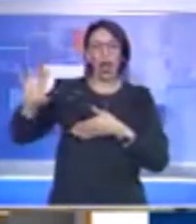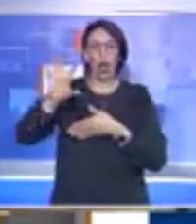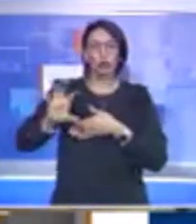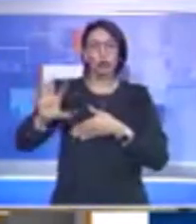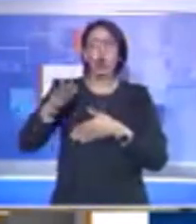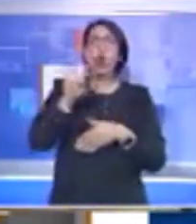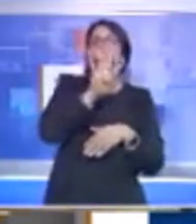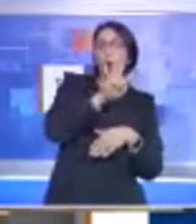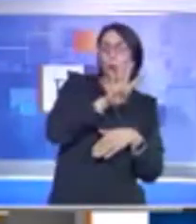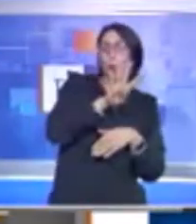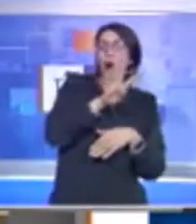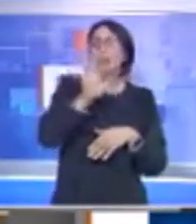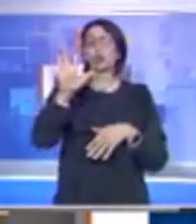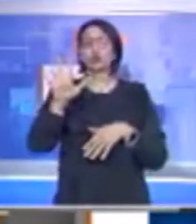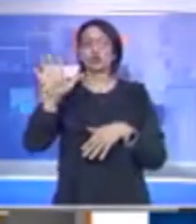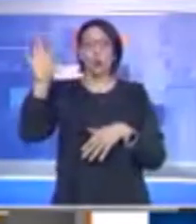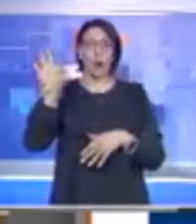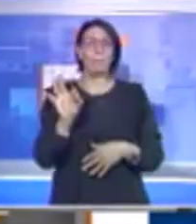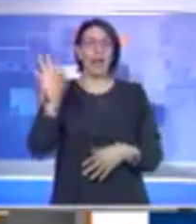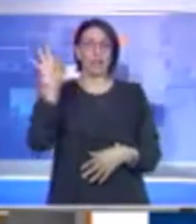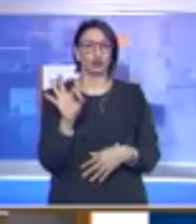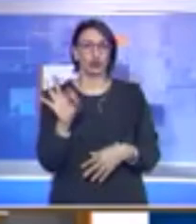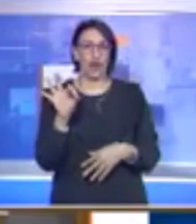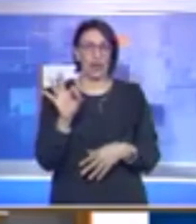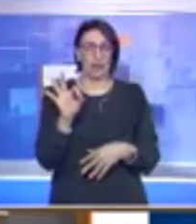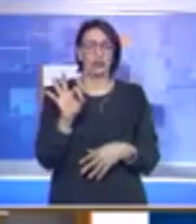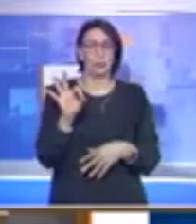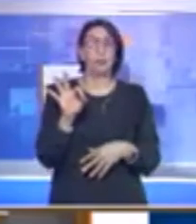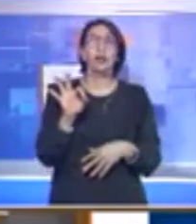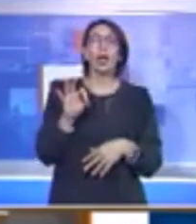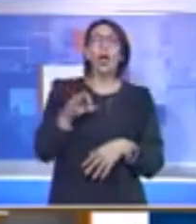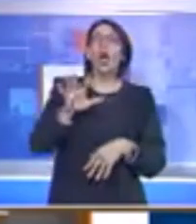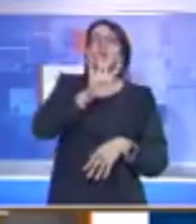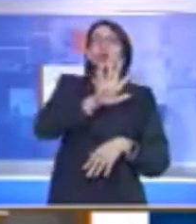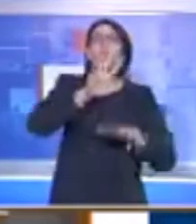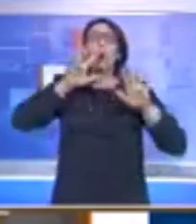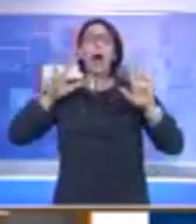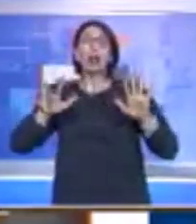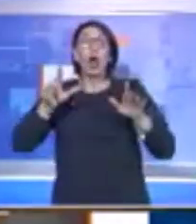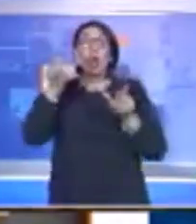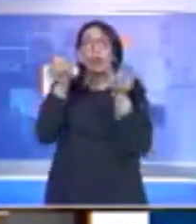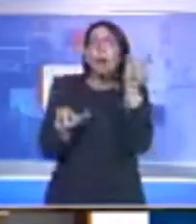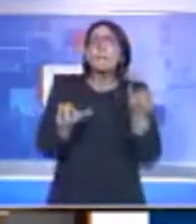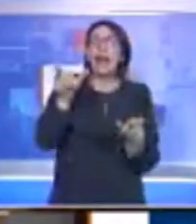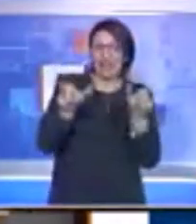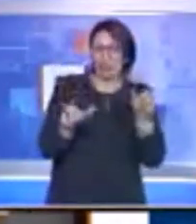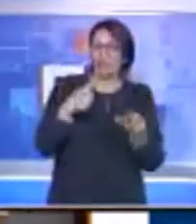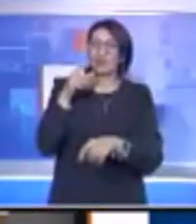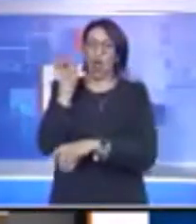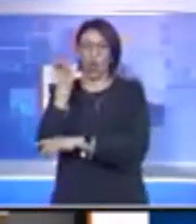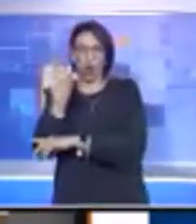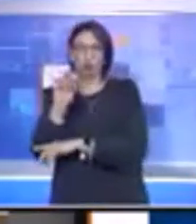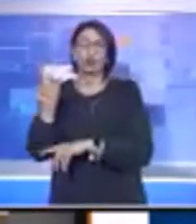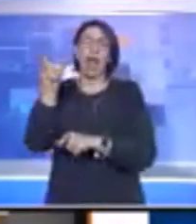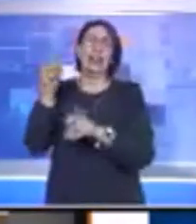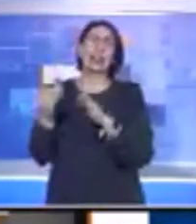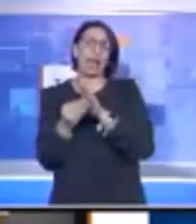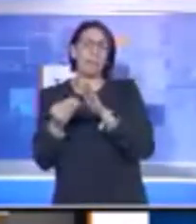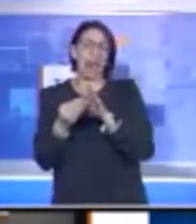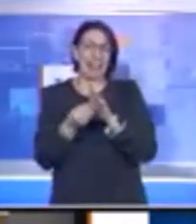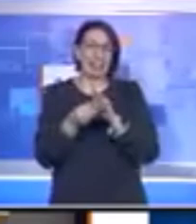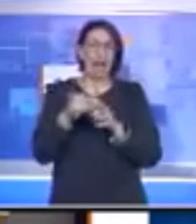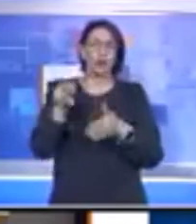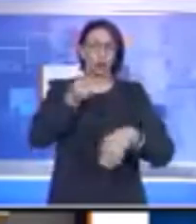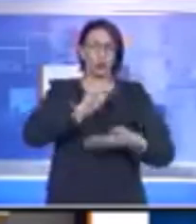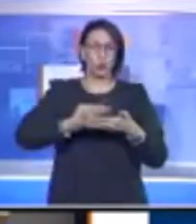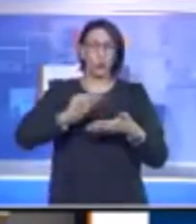stato del 4-5%. Altro dato, sono 58 le persone tra docenti e personale scolastico che hanno